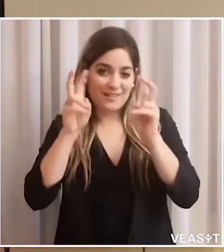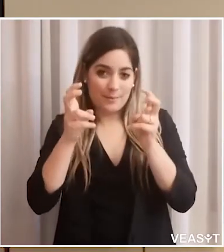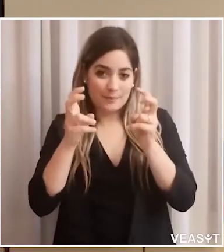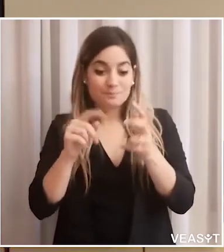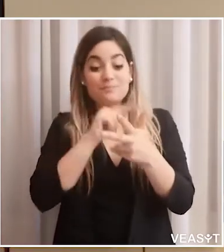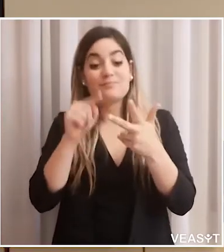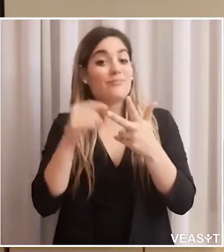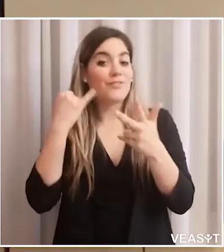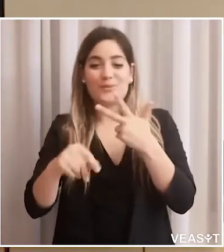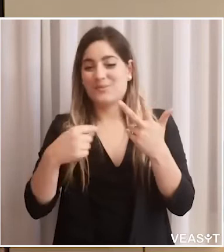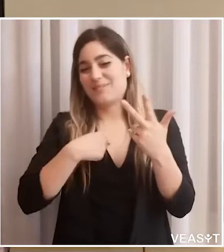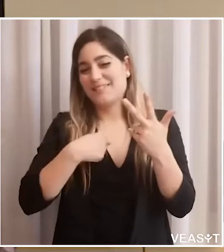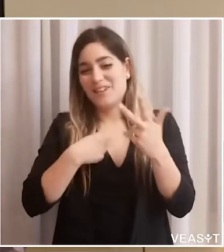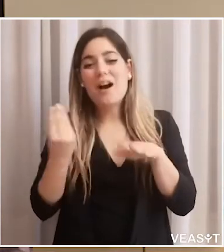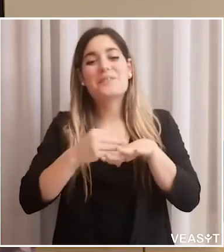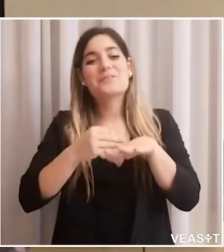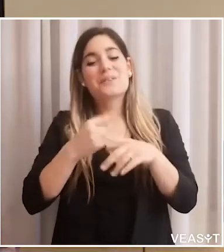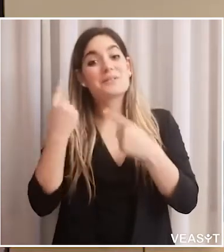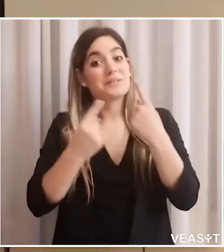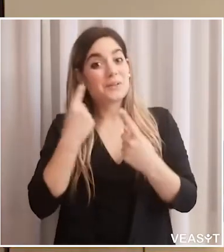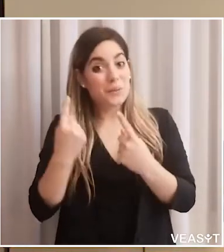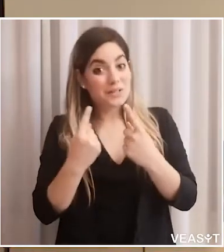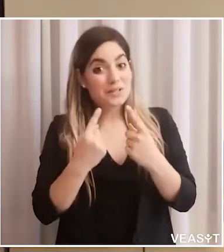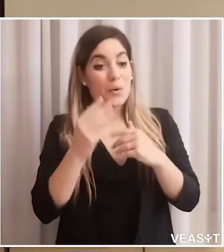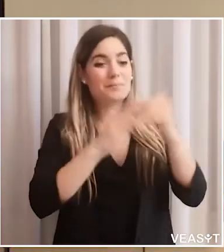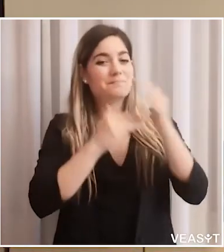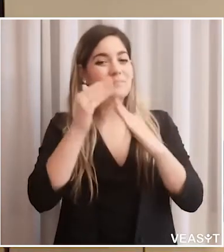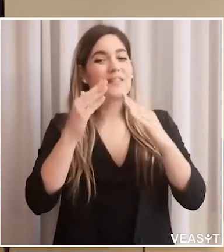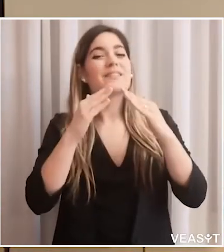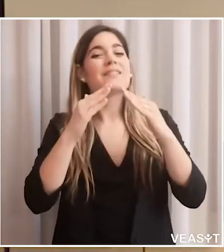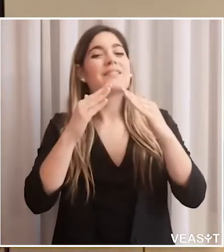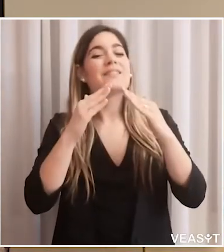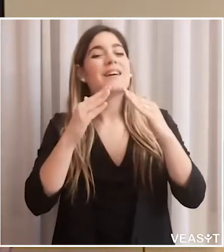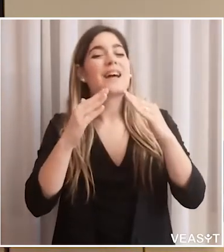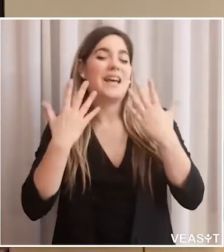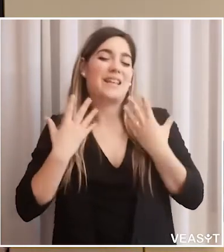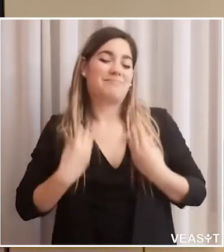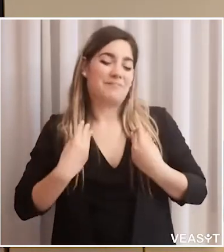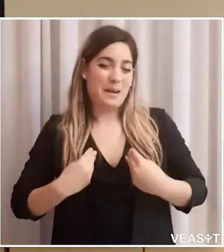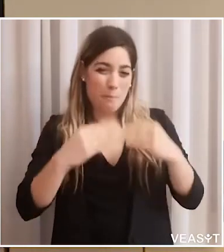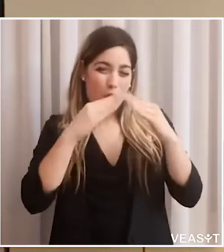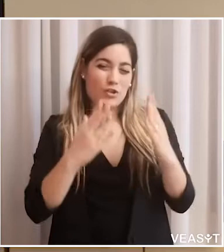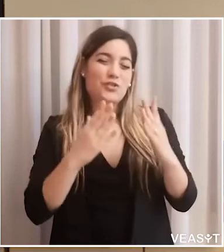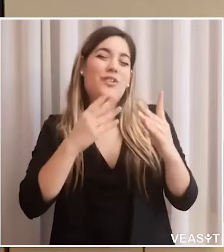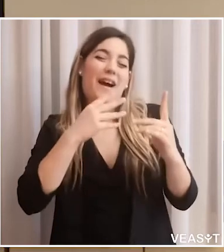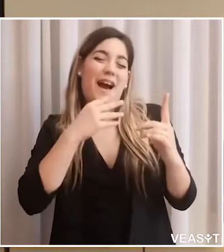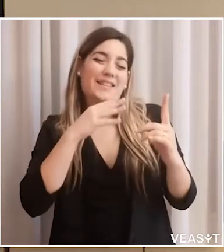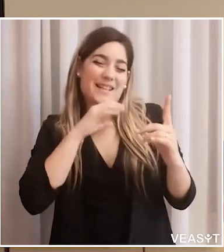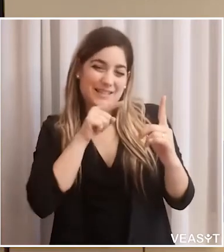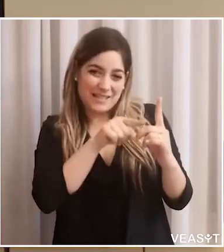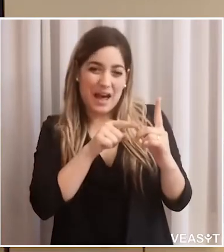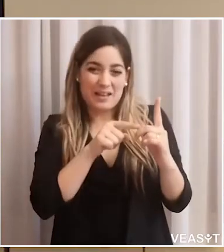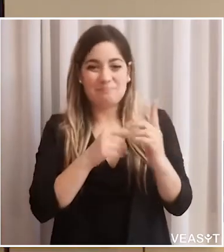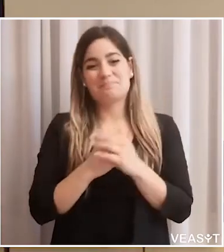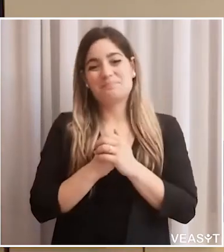Fraccaroli, direttore delle attività motorie e aziendali, illustrerà questo argomento. Concluderò io aggiornandovi